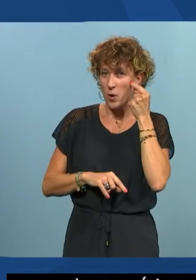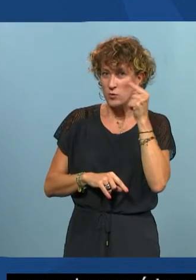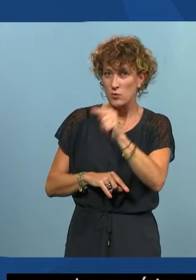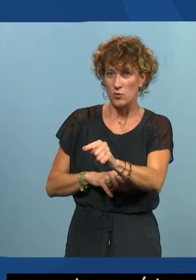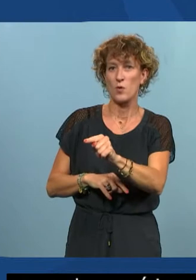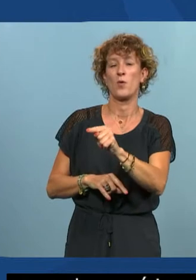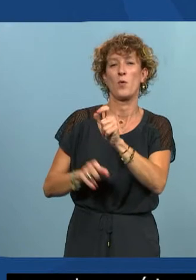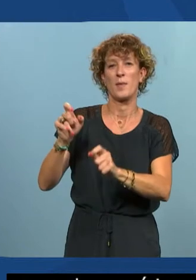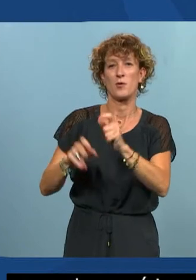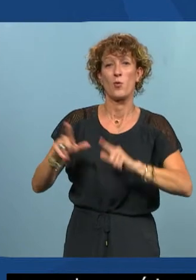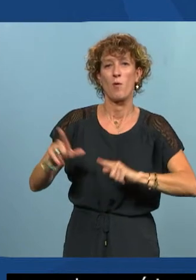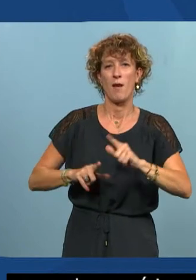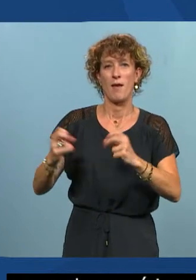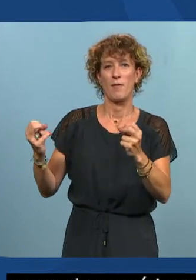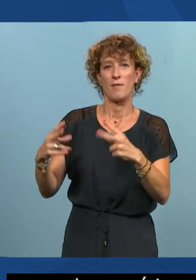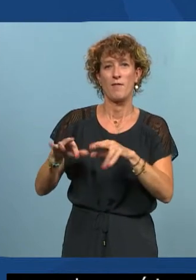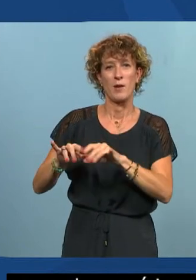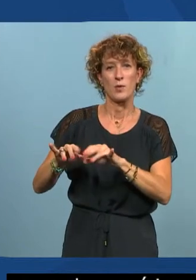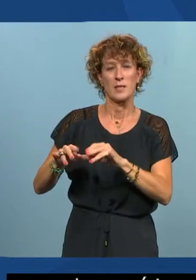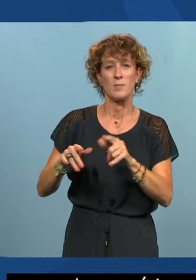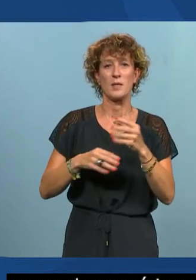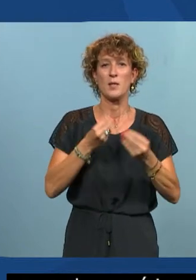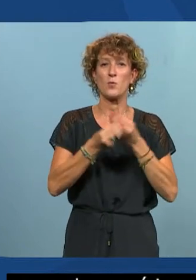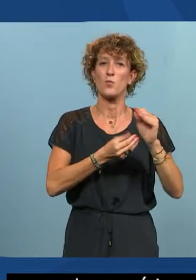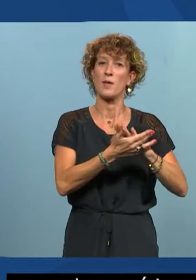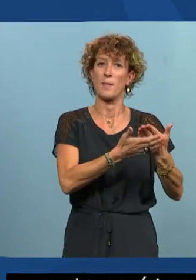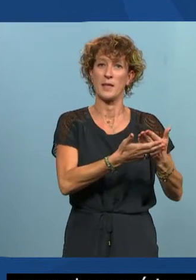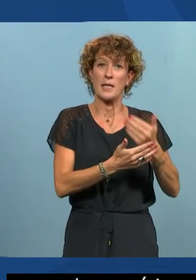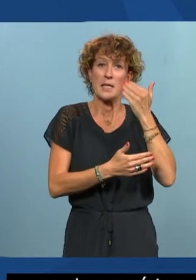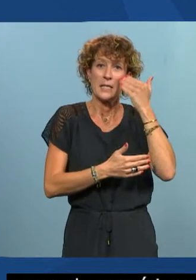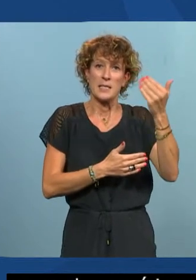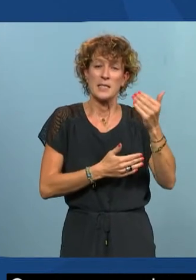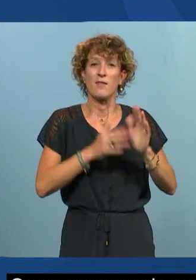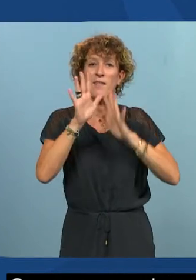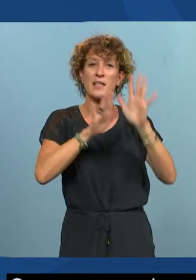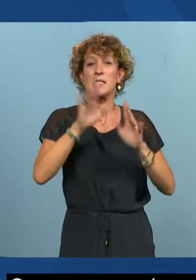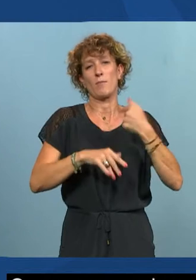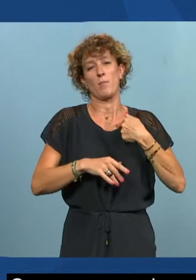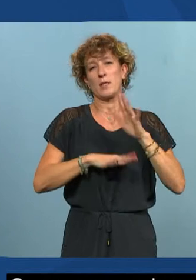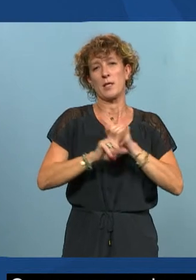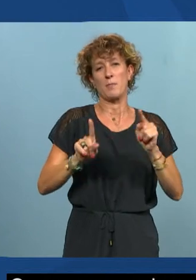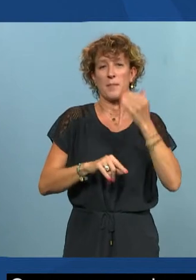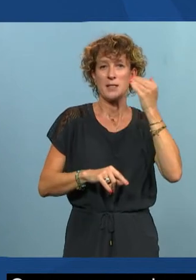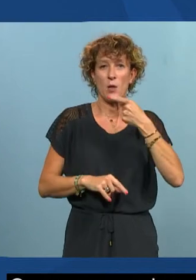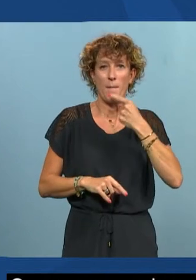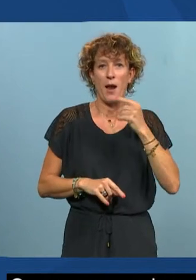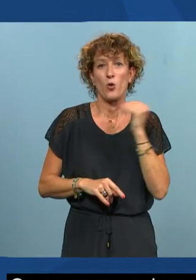LFF. N'hésitez pas à nous faire signe. Enfin, pour moi, les signes, ne marche pas, mais à nous dire si on parle trop vite.